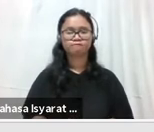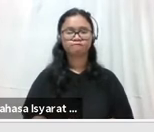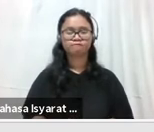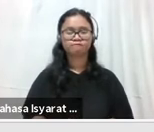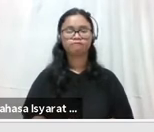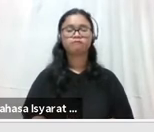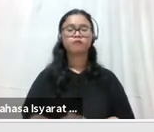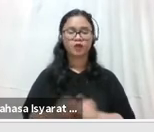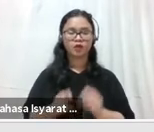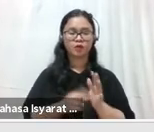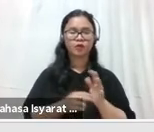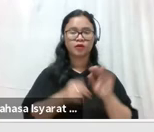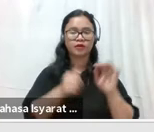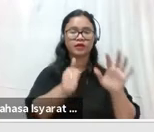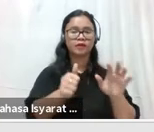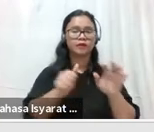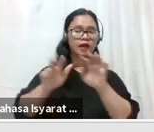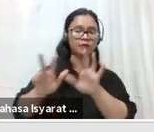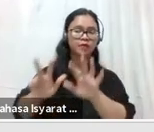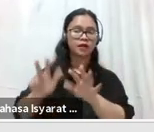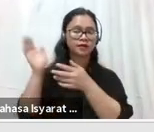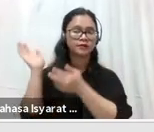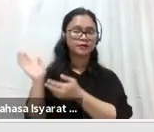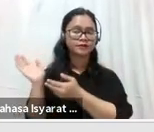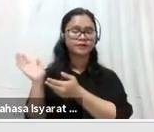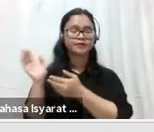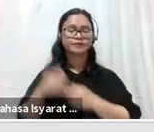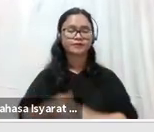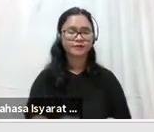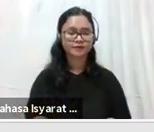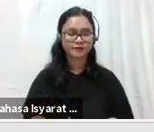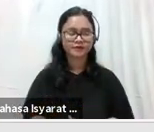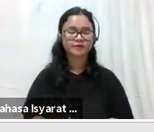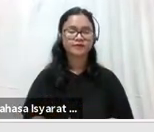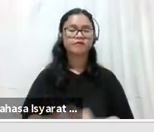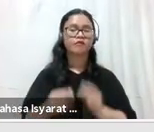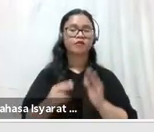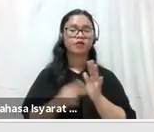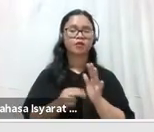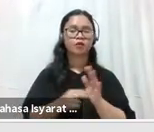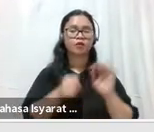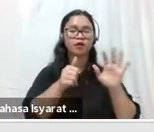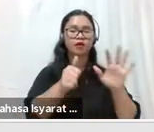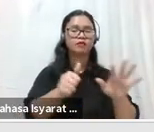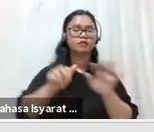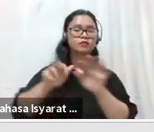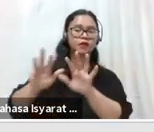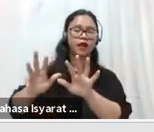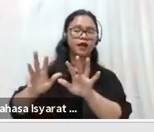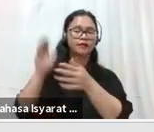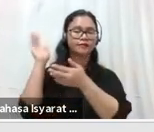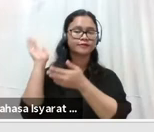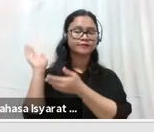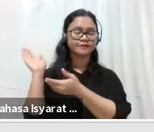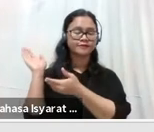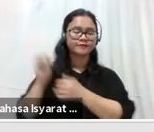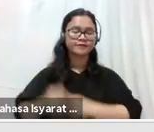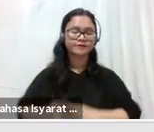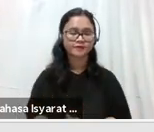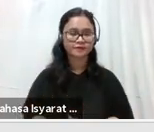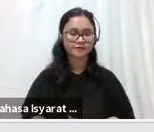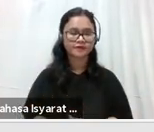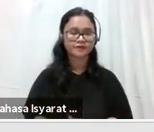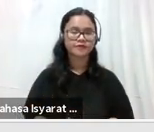68, Muh Saidun dalam kurung Individu. 69, Muh Rizwan